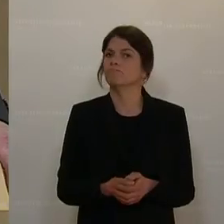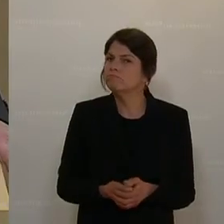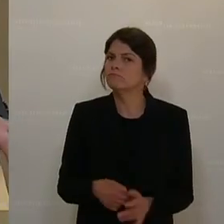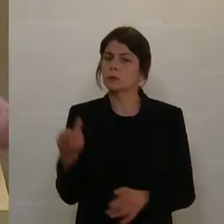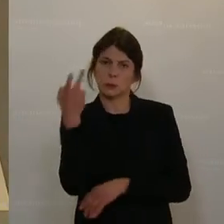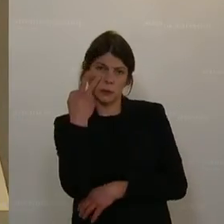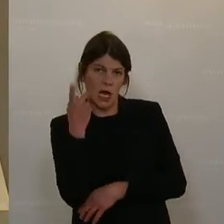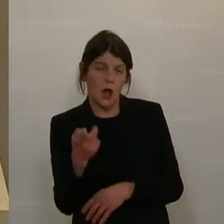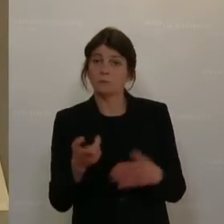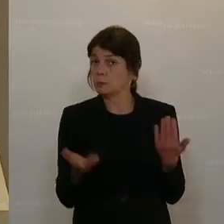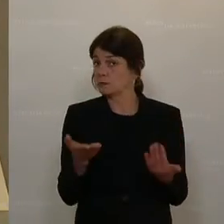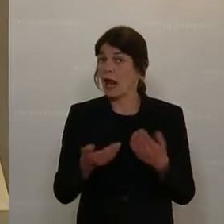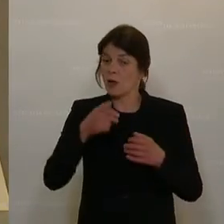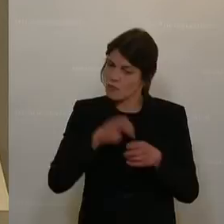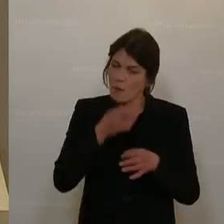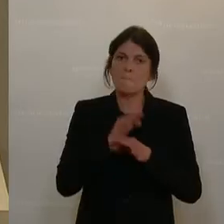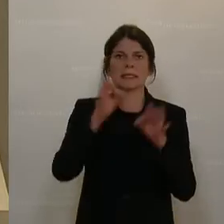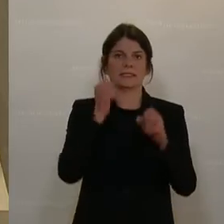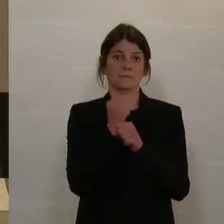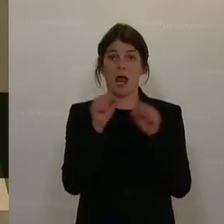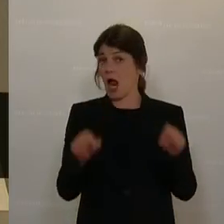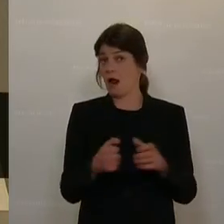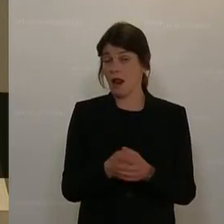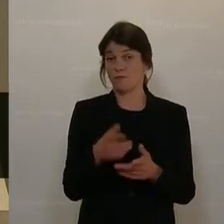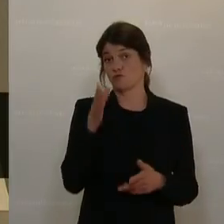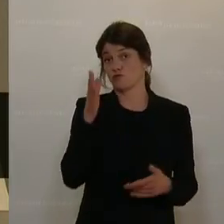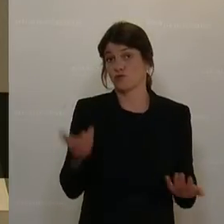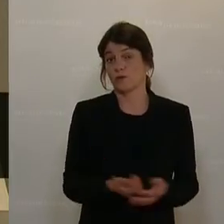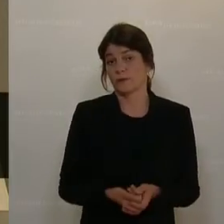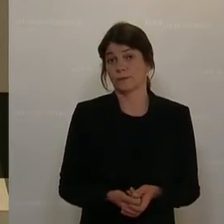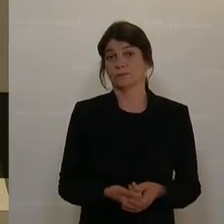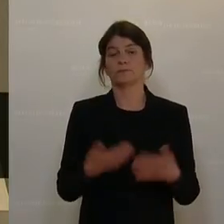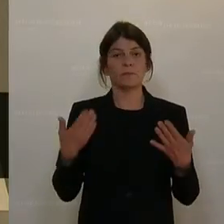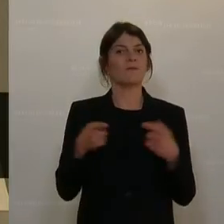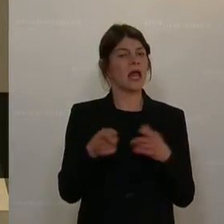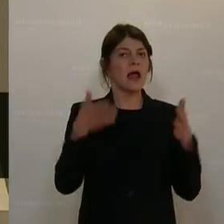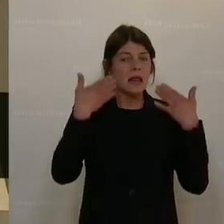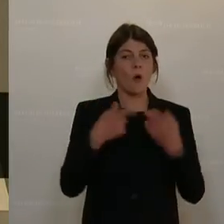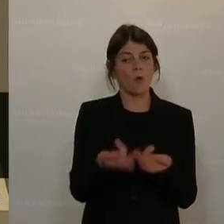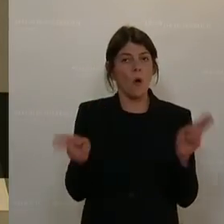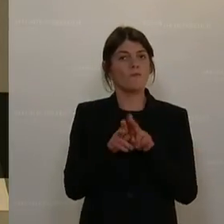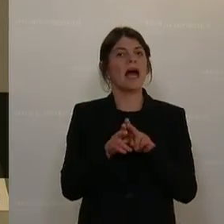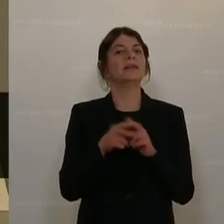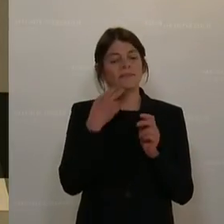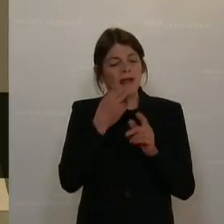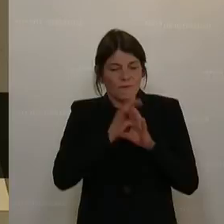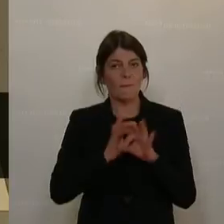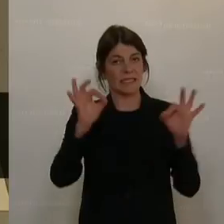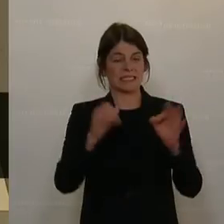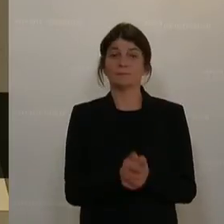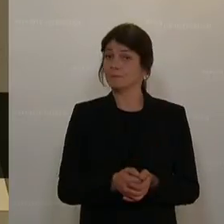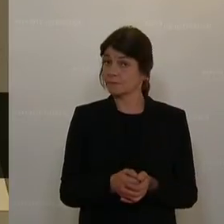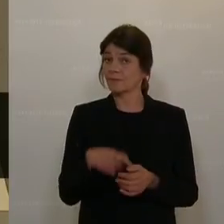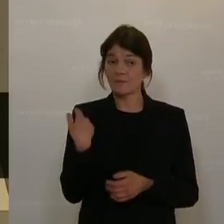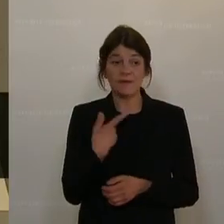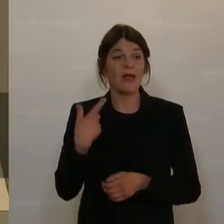da zu schauen, dass man da vielleicht noch besser kommt, um in Zukunft das Klima und die Umwelt noch zu verbessern. Wir von der